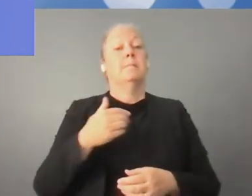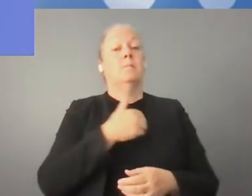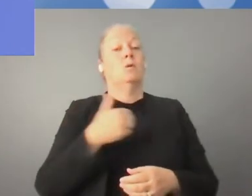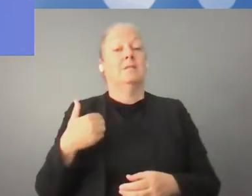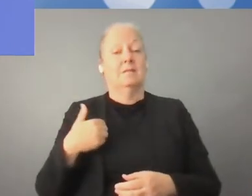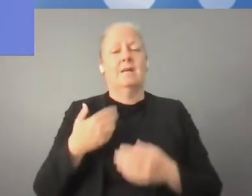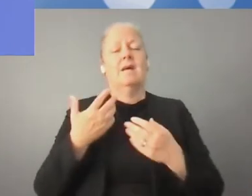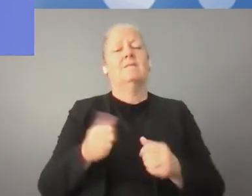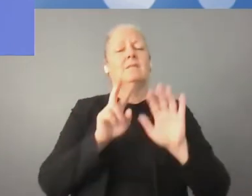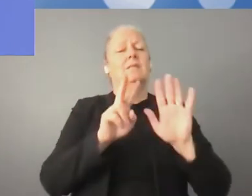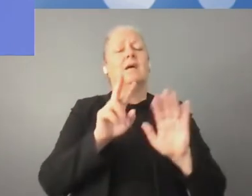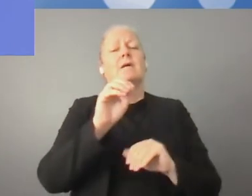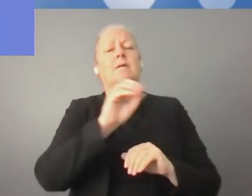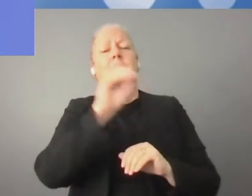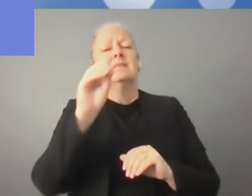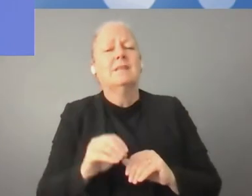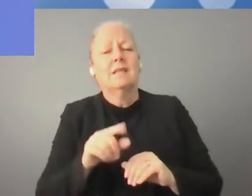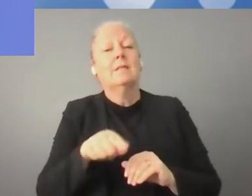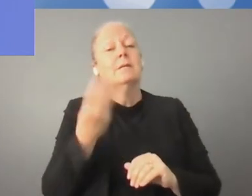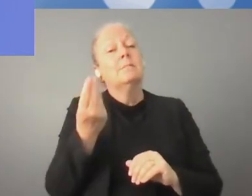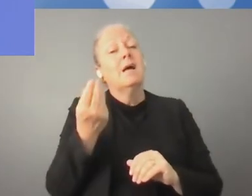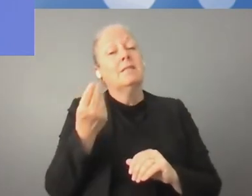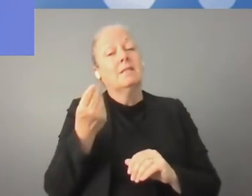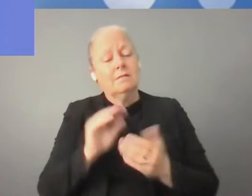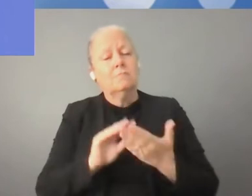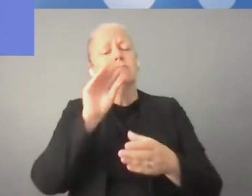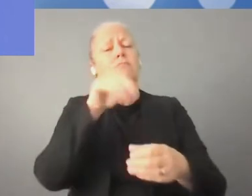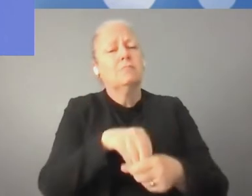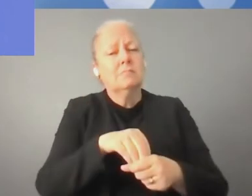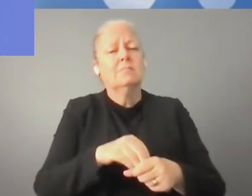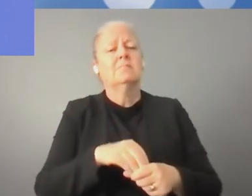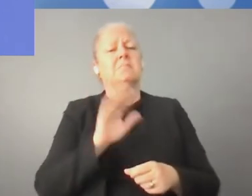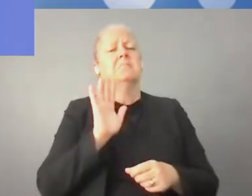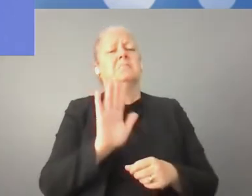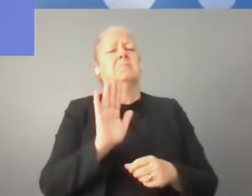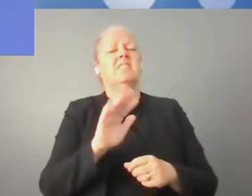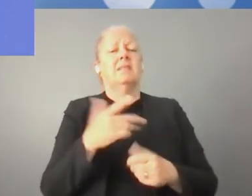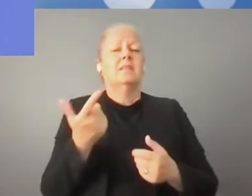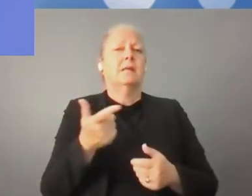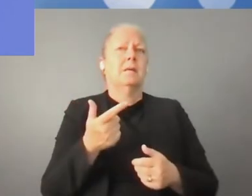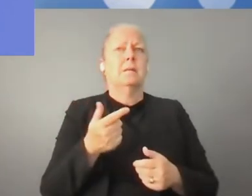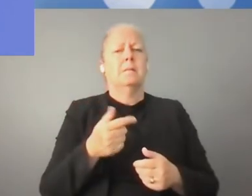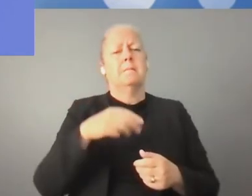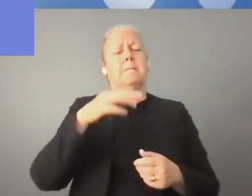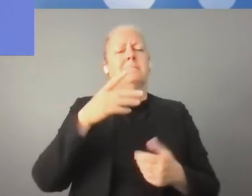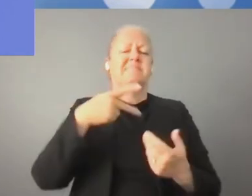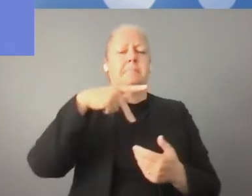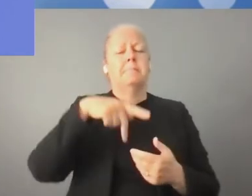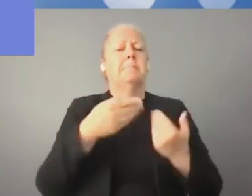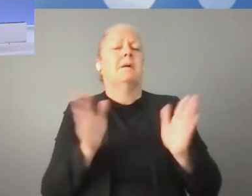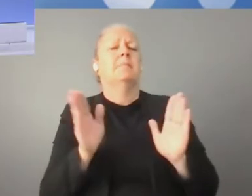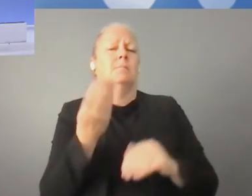w tej chwili 70% inwestycji typu venture capital to